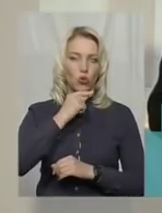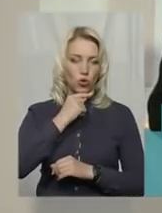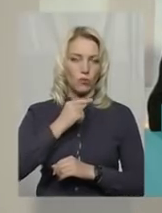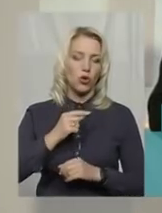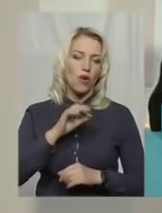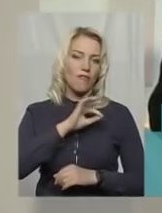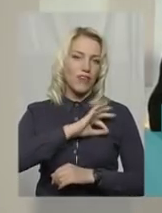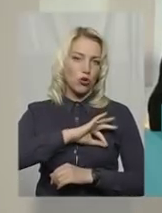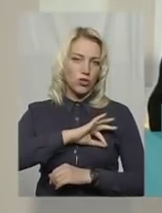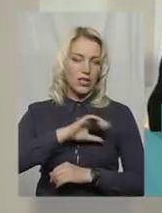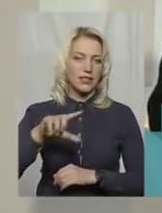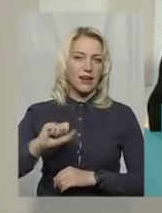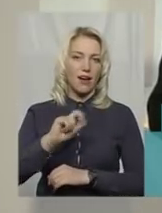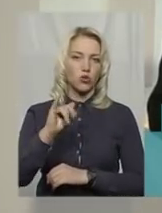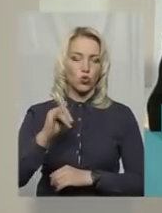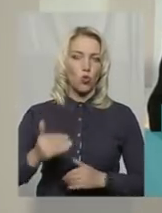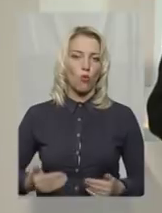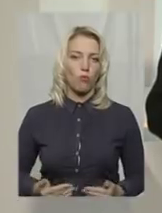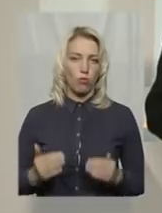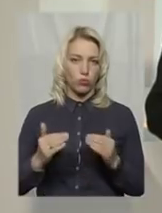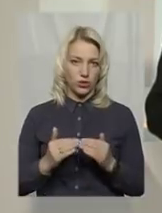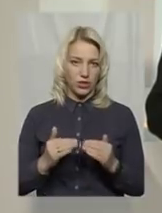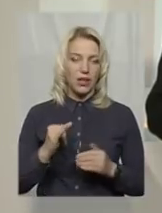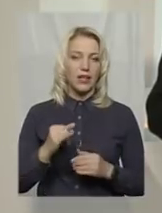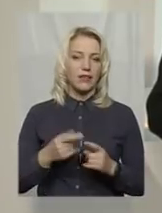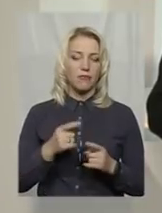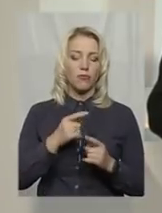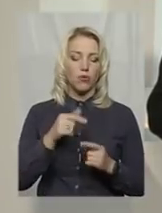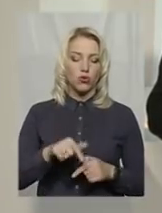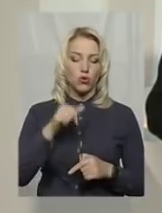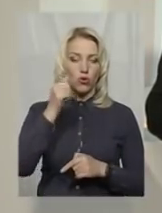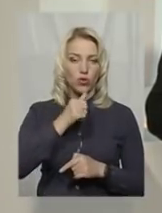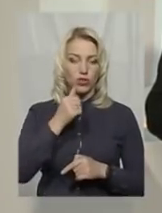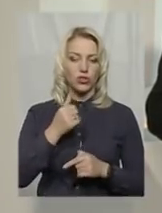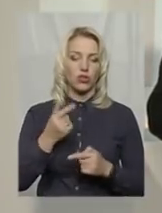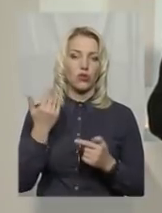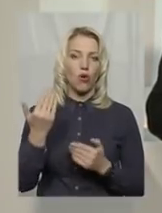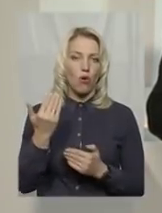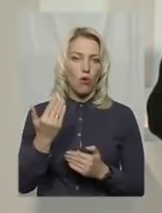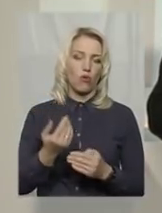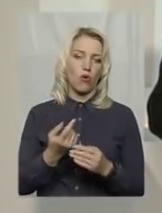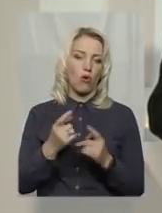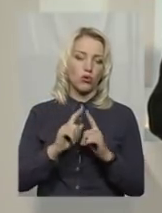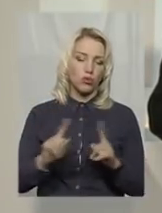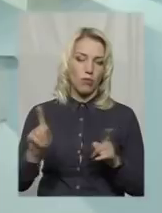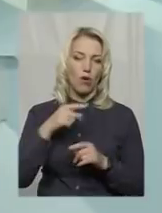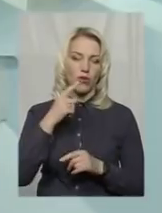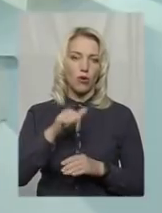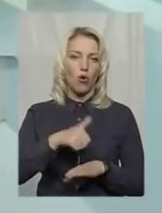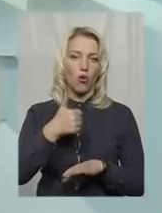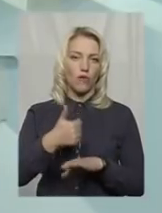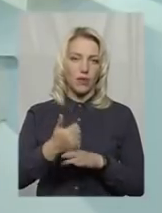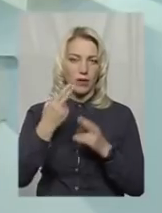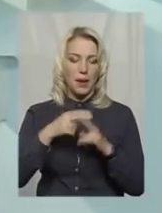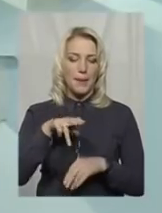використання газу у побуті. Про цьогорічні його особливості говоритимемо із головним інженером ПАД